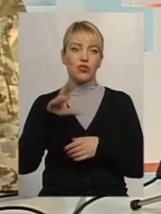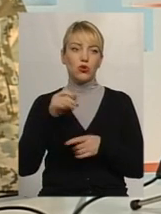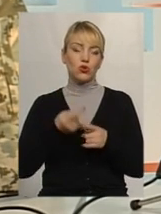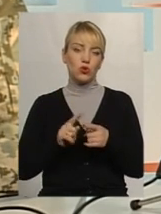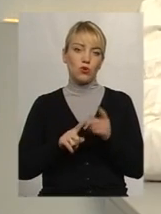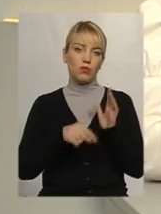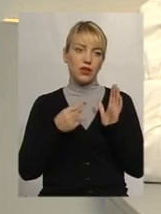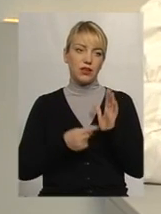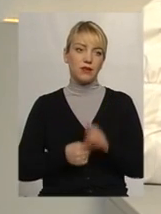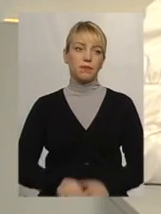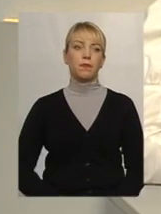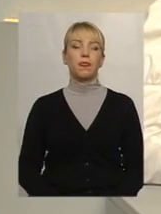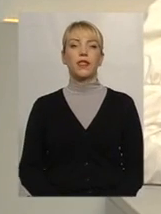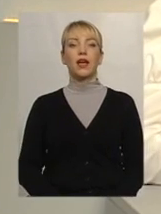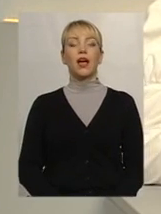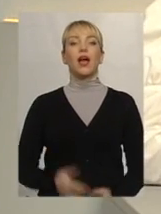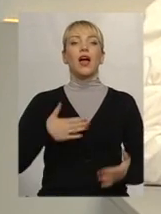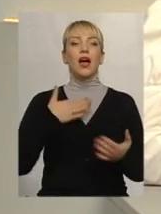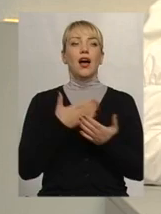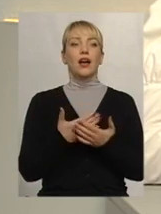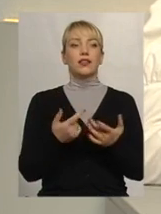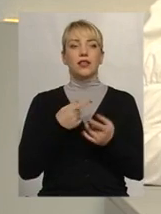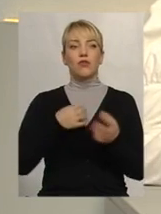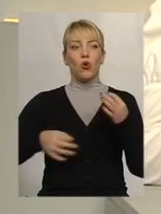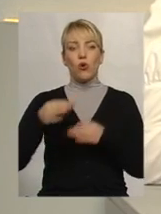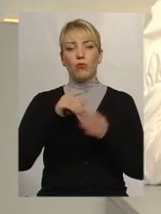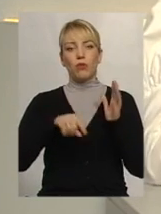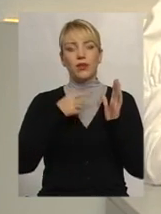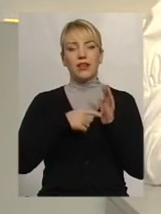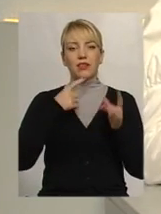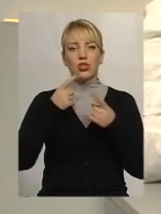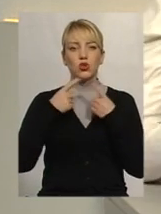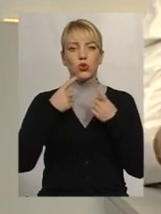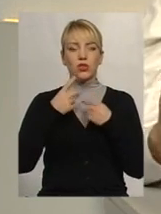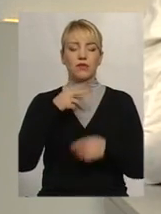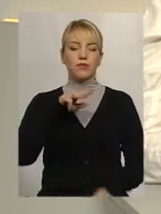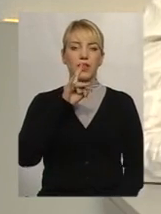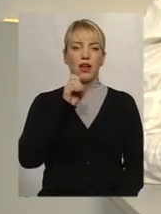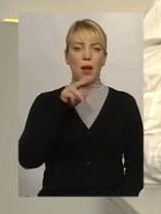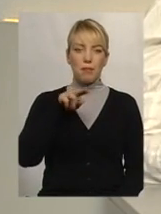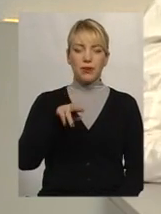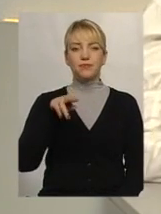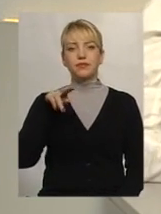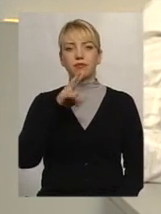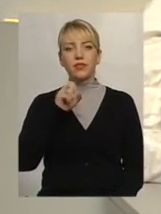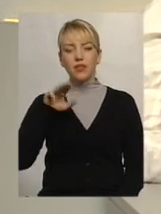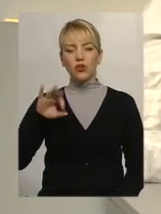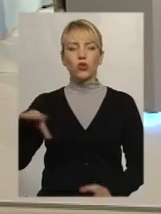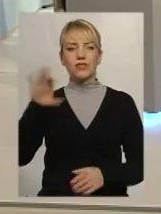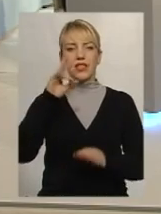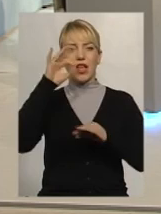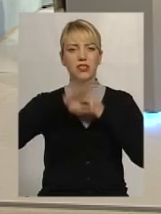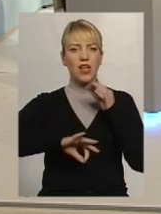питання. До речі, дуже активно в світі зараз говорять питання стосунків Трампа і НАТО. На заході засуджують його різкі